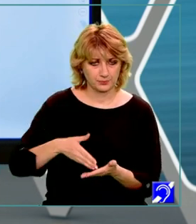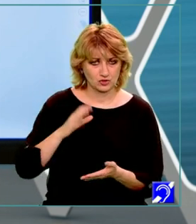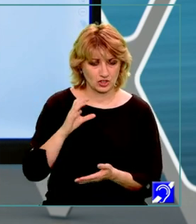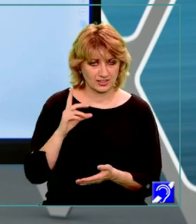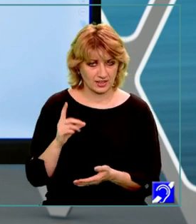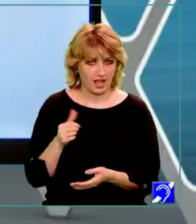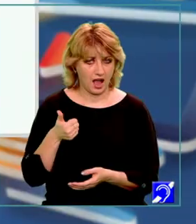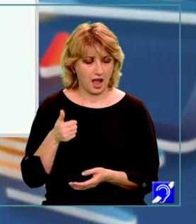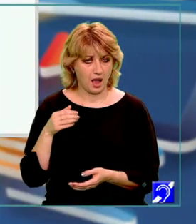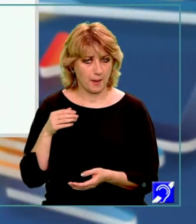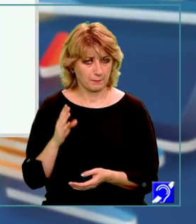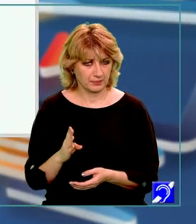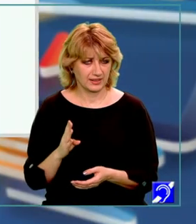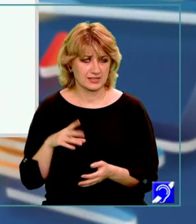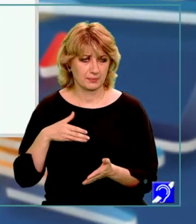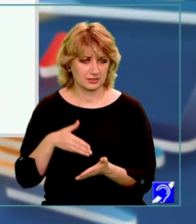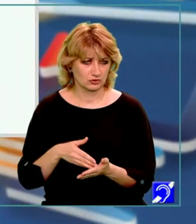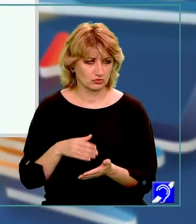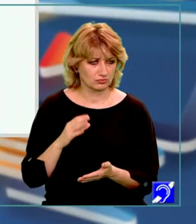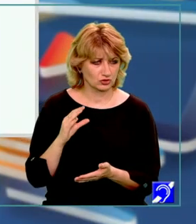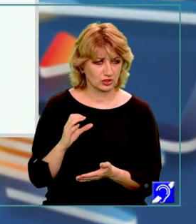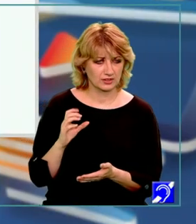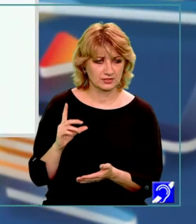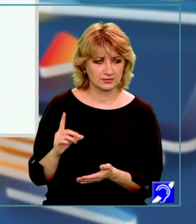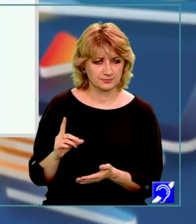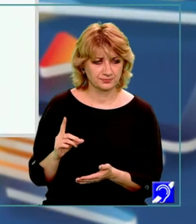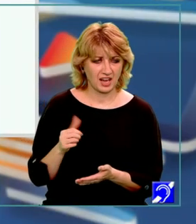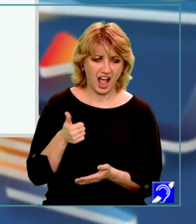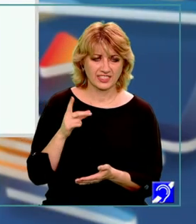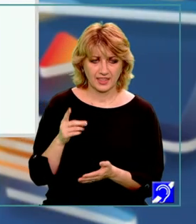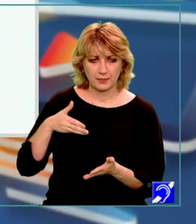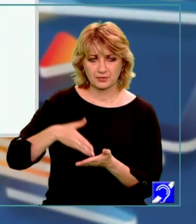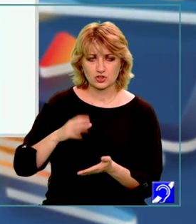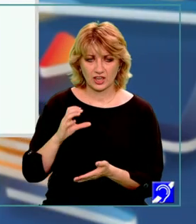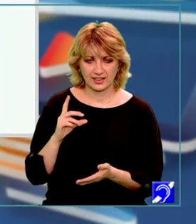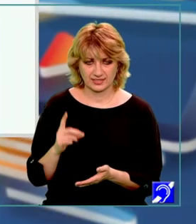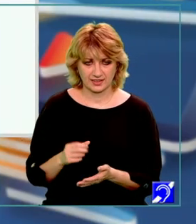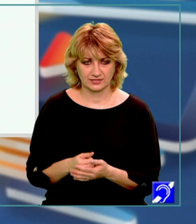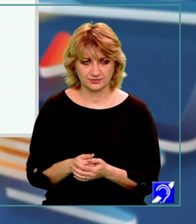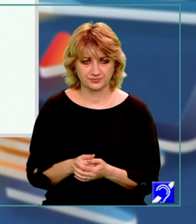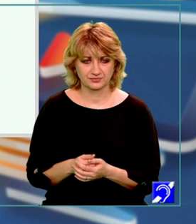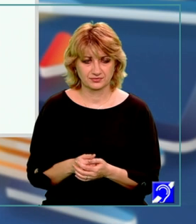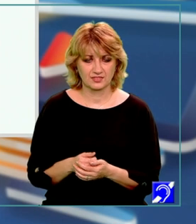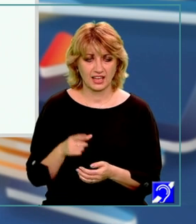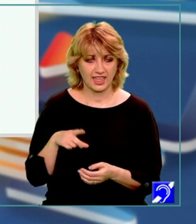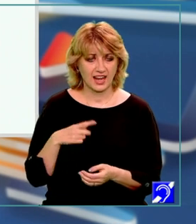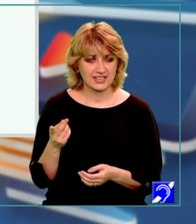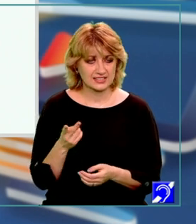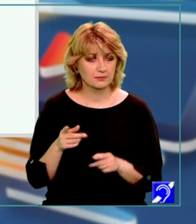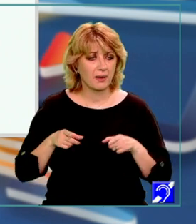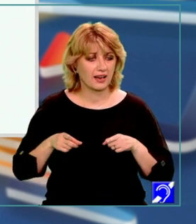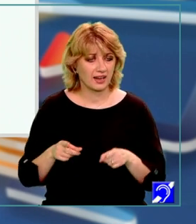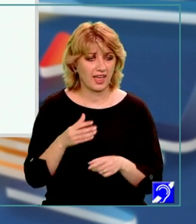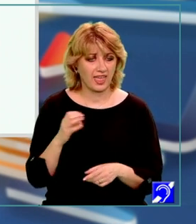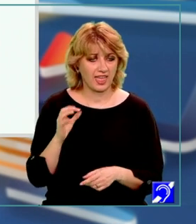AD este perpendiculară pe CD și atunci ambele fiind perpendiculare pe aceeași dreaptă, ele sunt paralele.